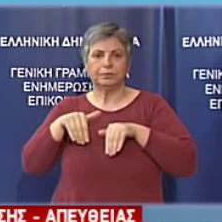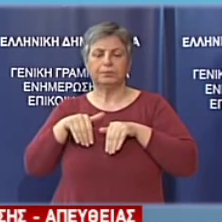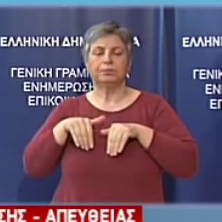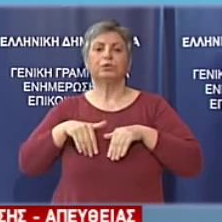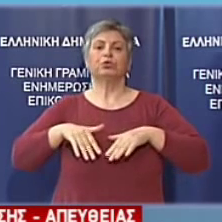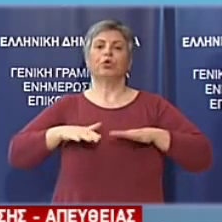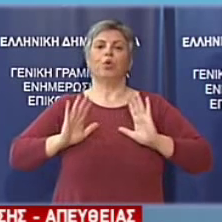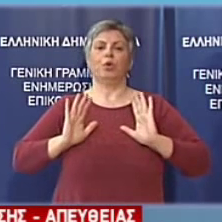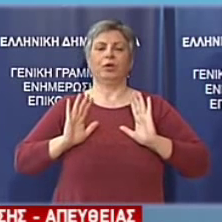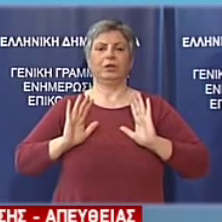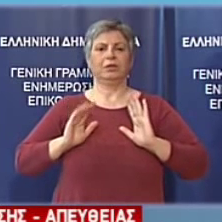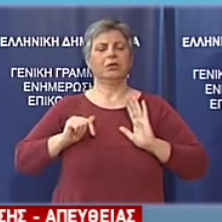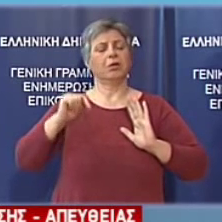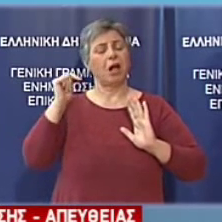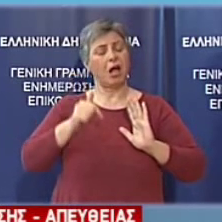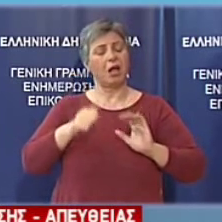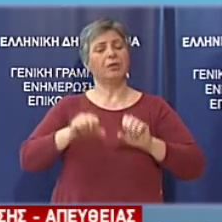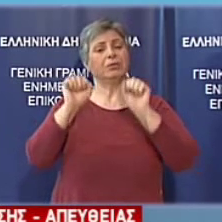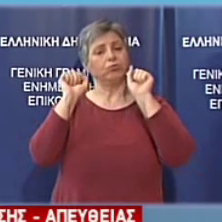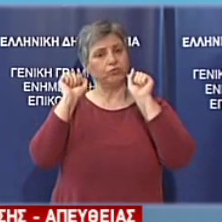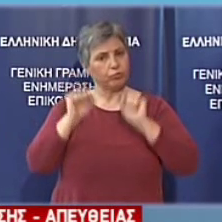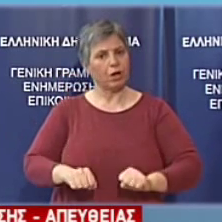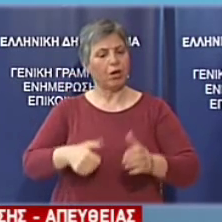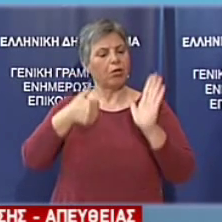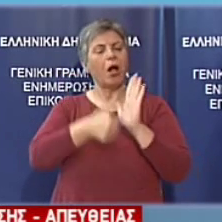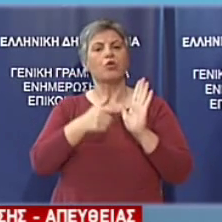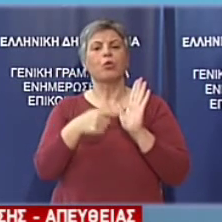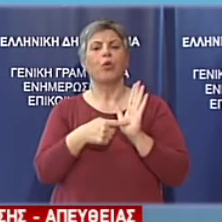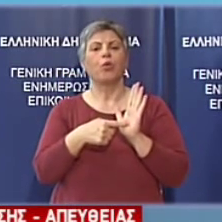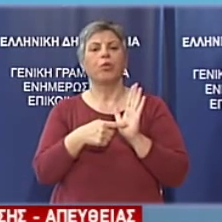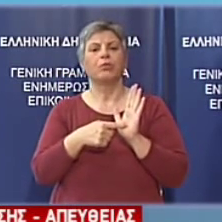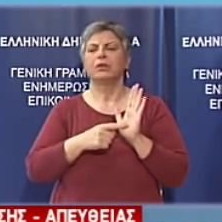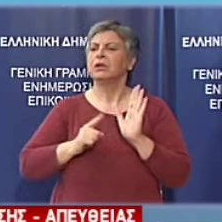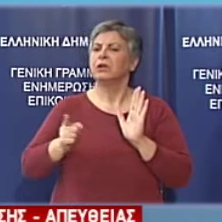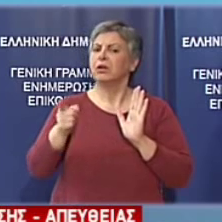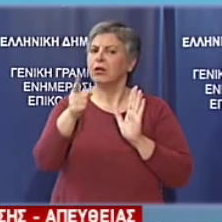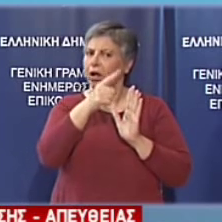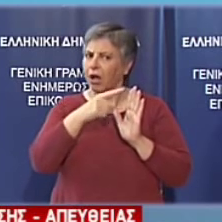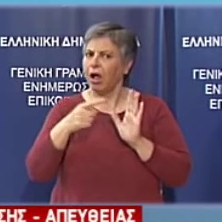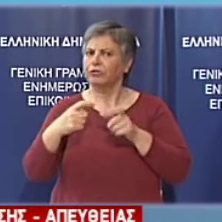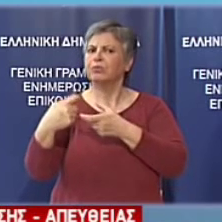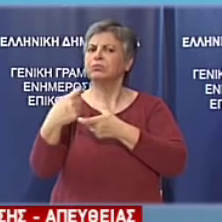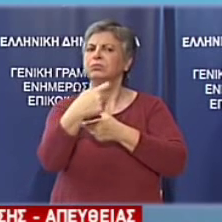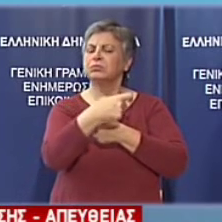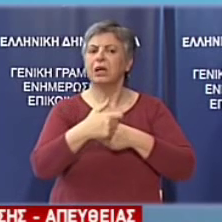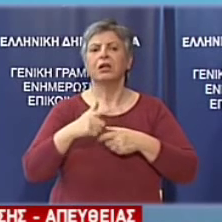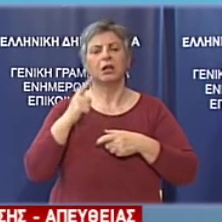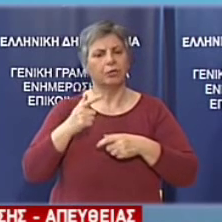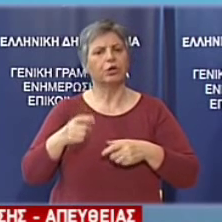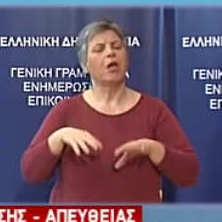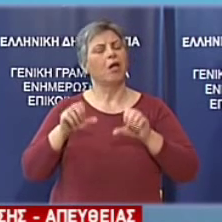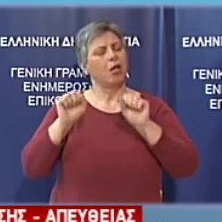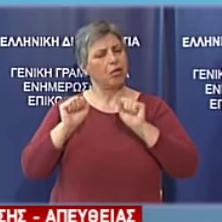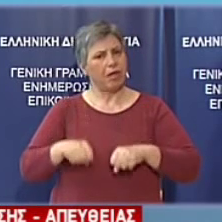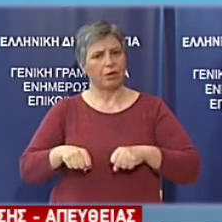συμφωνία πράγμα που αναγνωρίζεται από τη συντριπτική πλειοψηφία των εταίρων και ταυτόχρονα θέτουμε ως προτεραιότητα την προστασία των